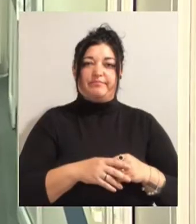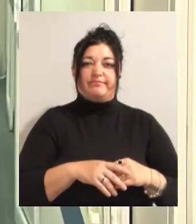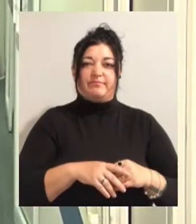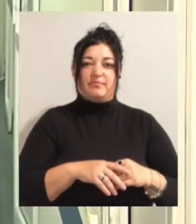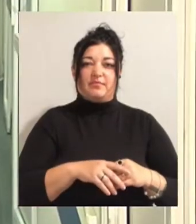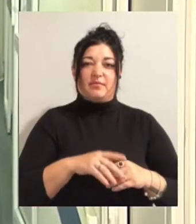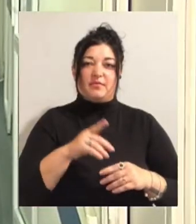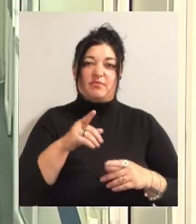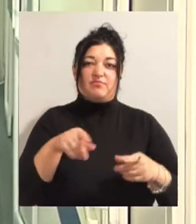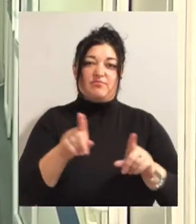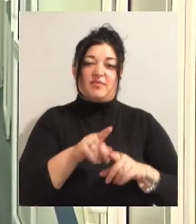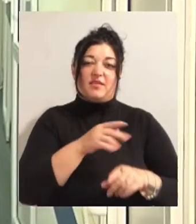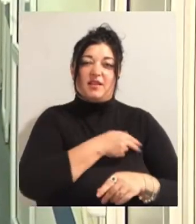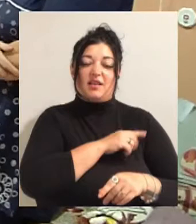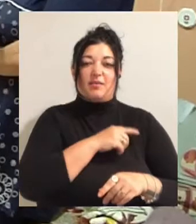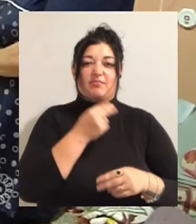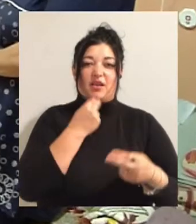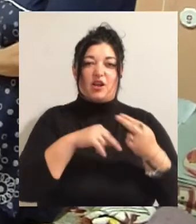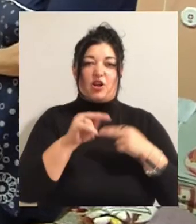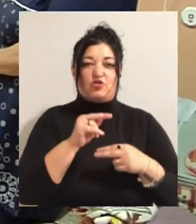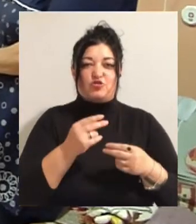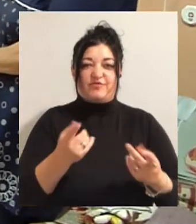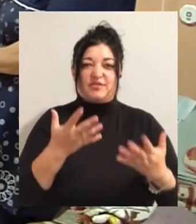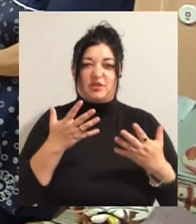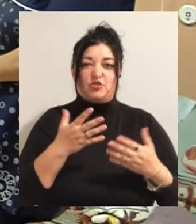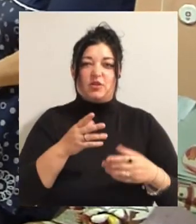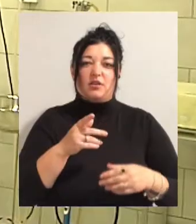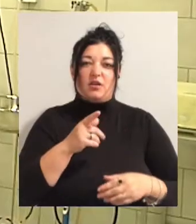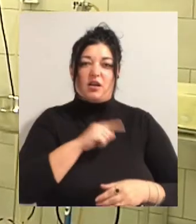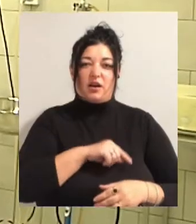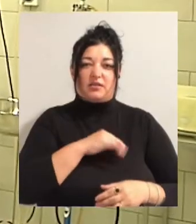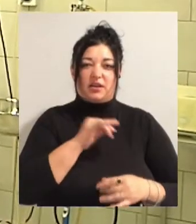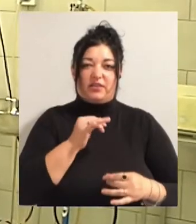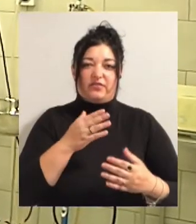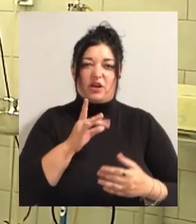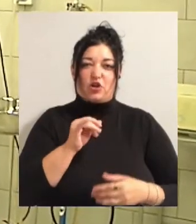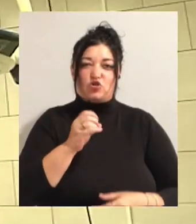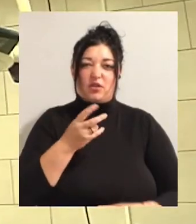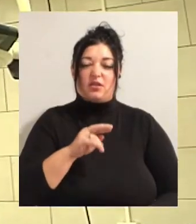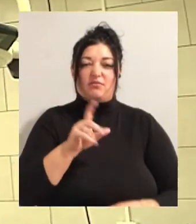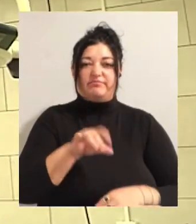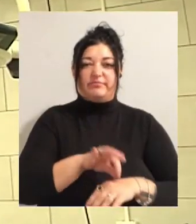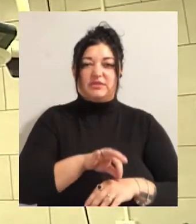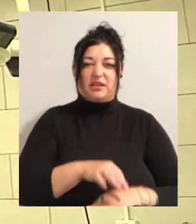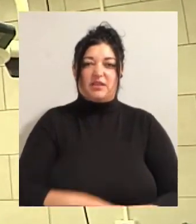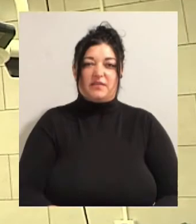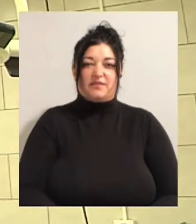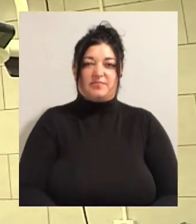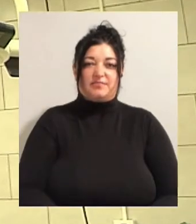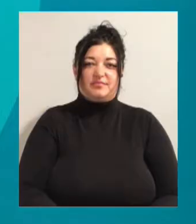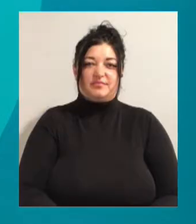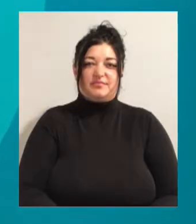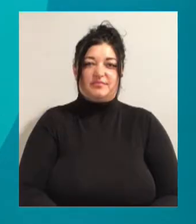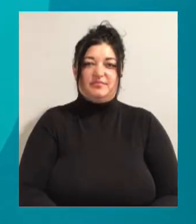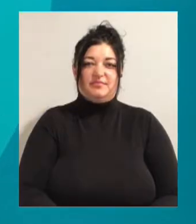змогу лікарям краще визначити характер та ступінь ураження органів пацієнтів. Ксенія Процепова, Борис Мислівцев. Новини на Суспільному. Одеса.